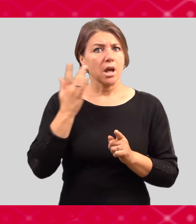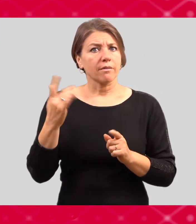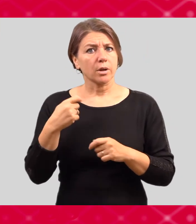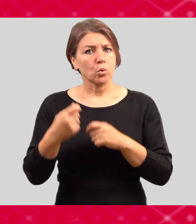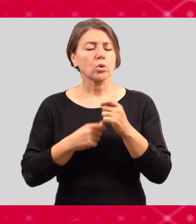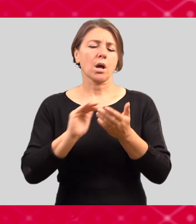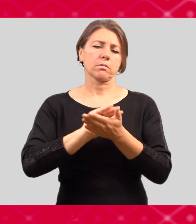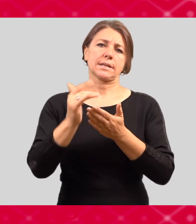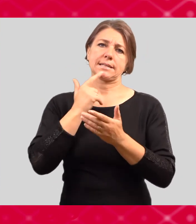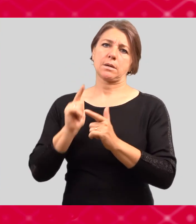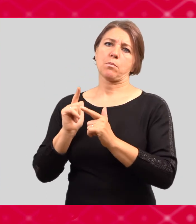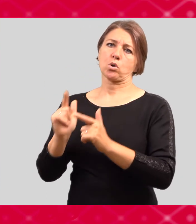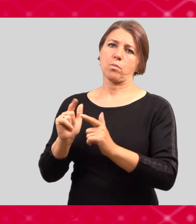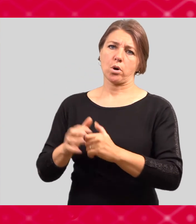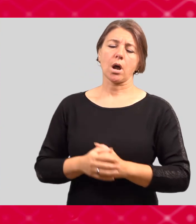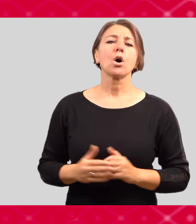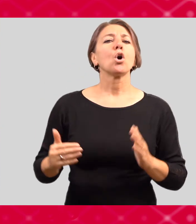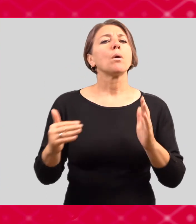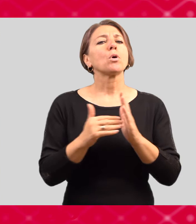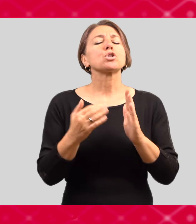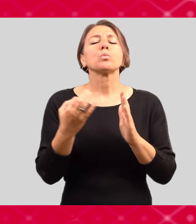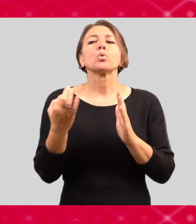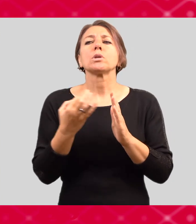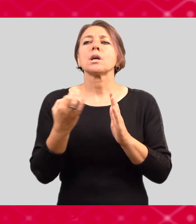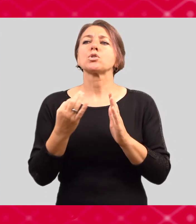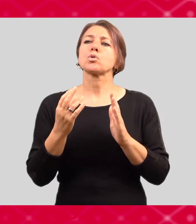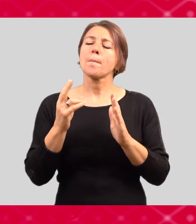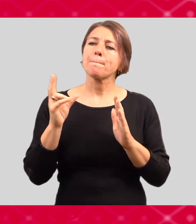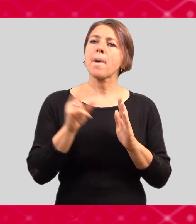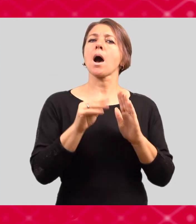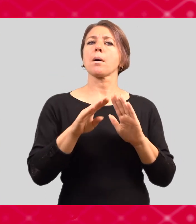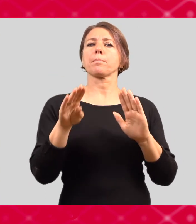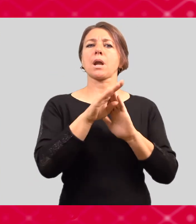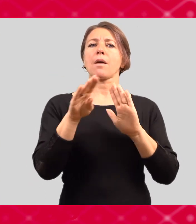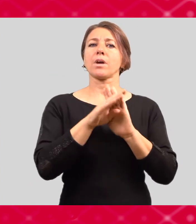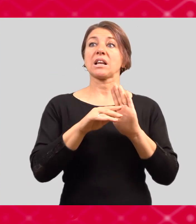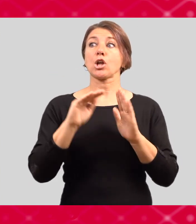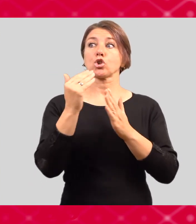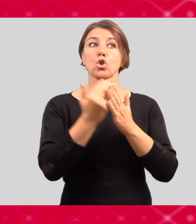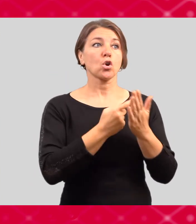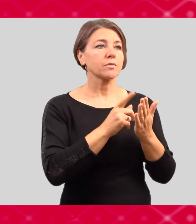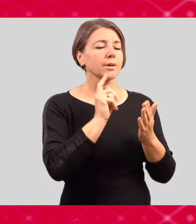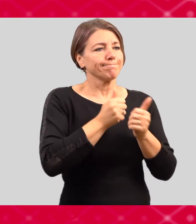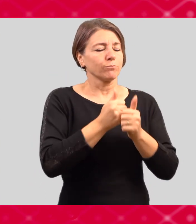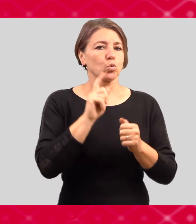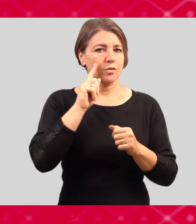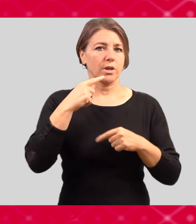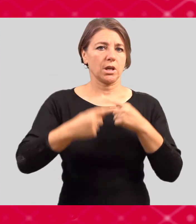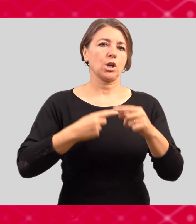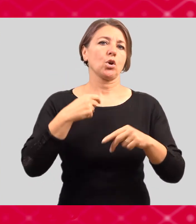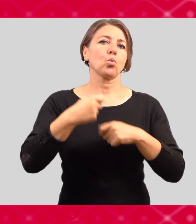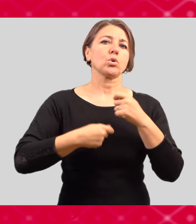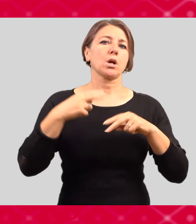dělat, aby se tady všichni cítili bezpečně a dobře. Proto je i